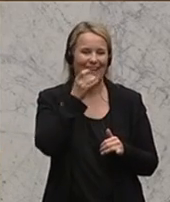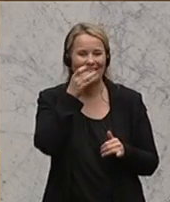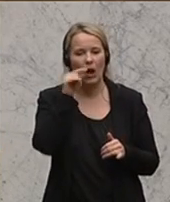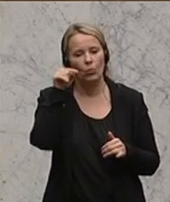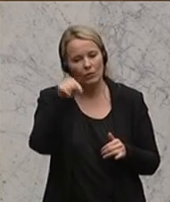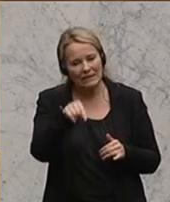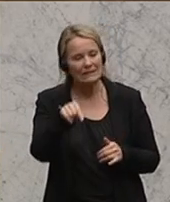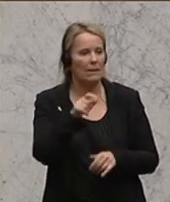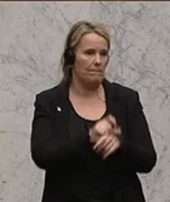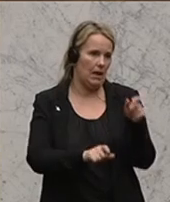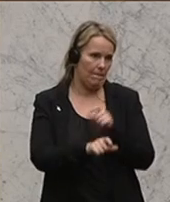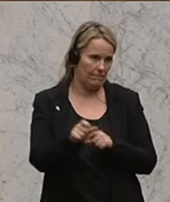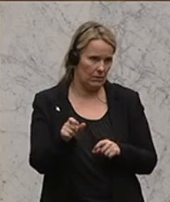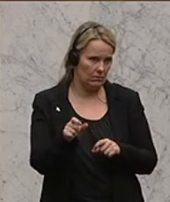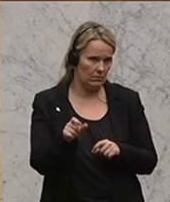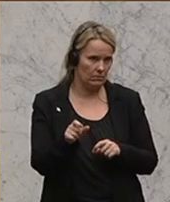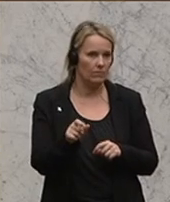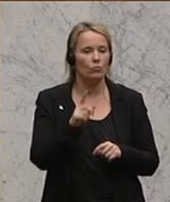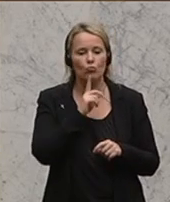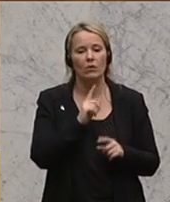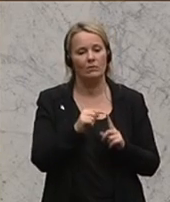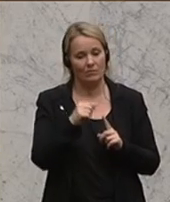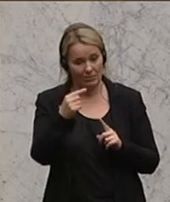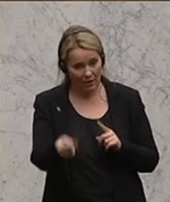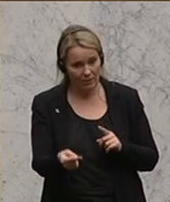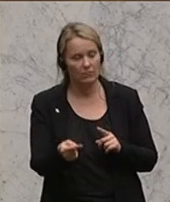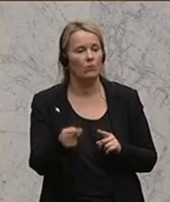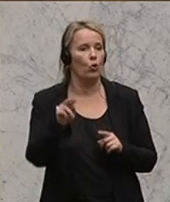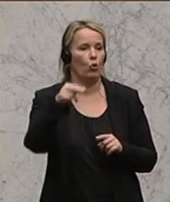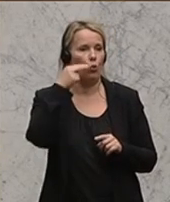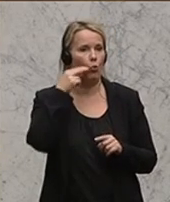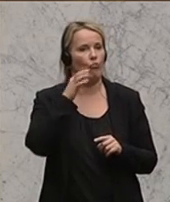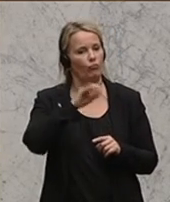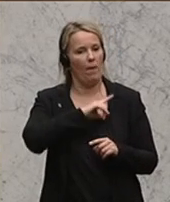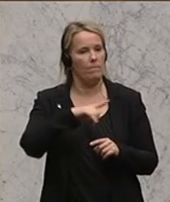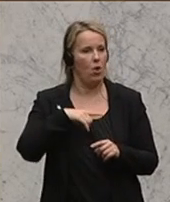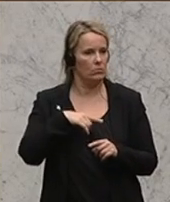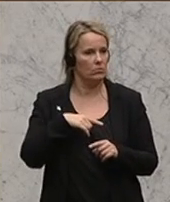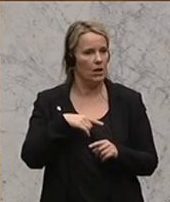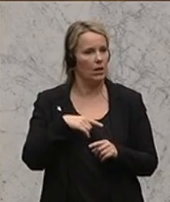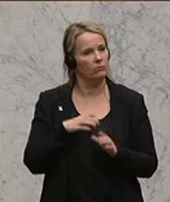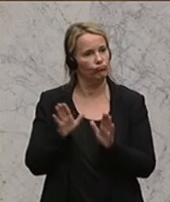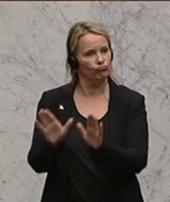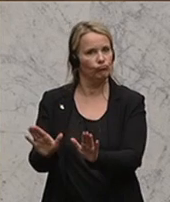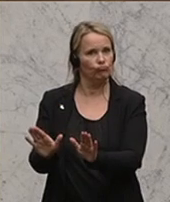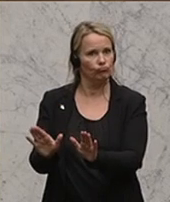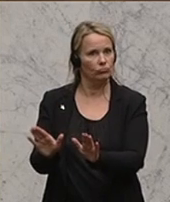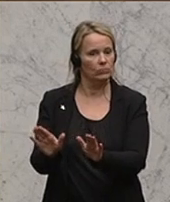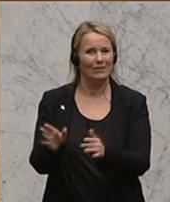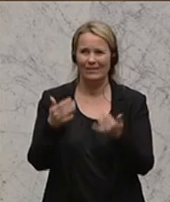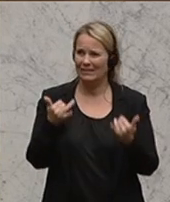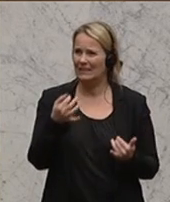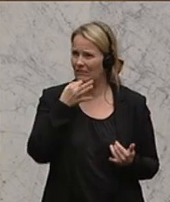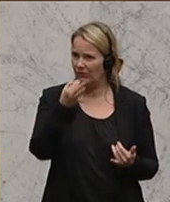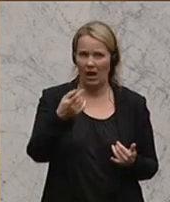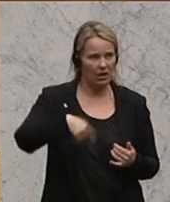dieser Beamtinnen und Beamten, weil nur dann ist der Ruf auch wirklich unversehrt. Und die Frage, die hier im Raum